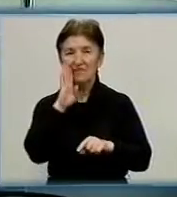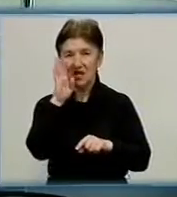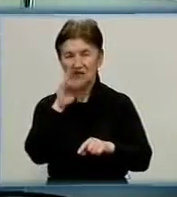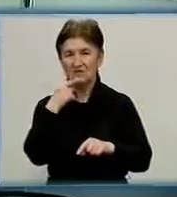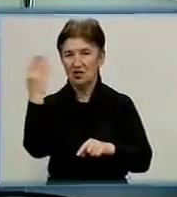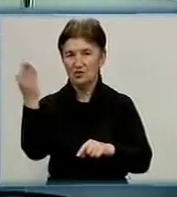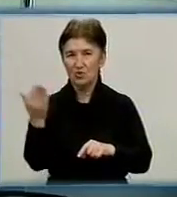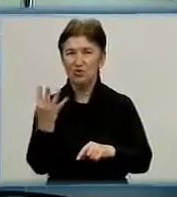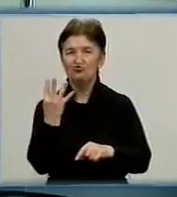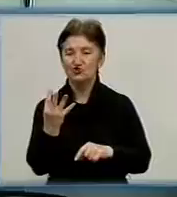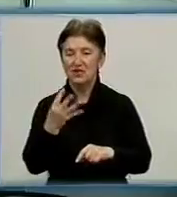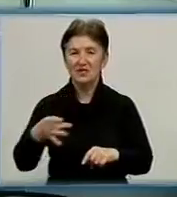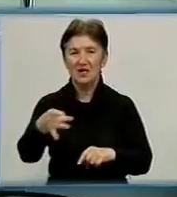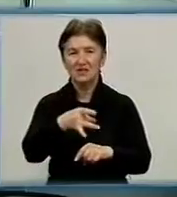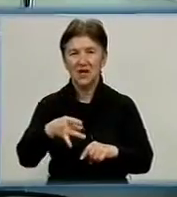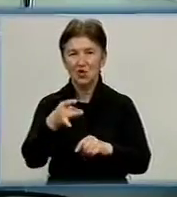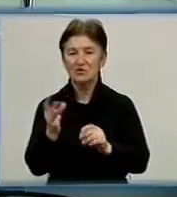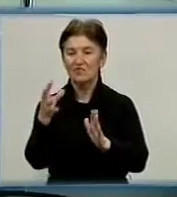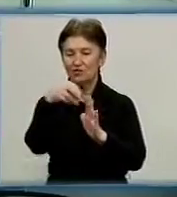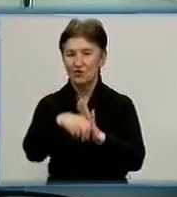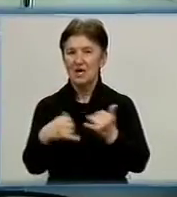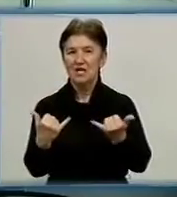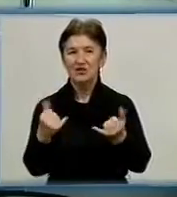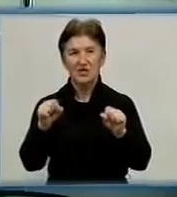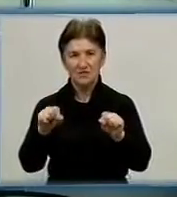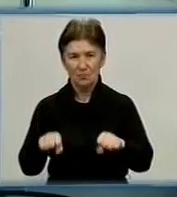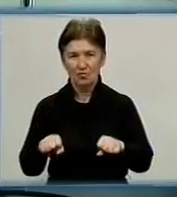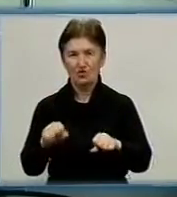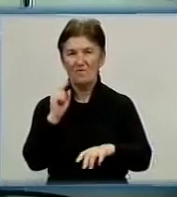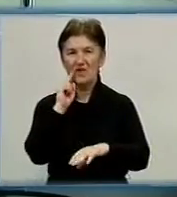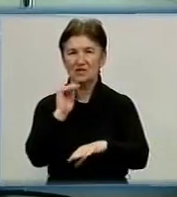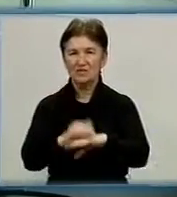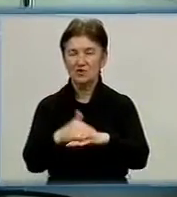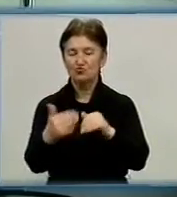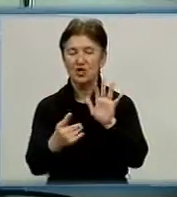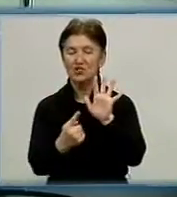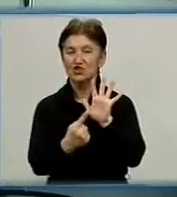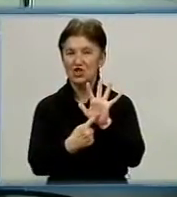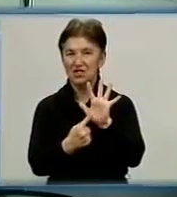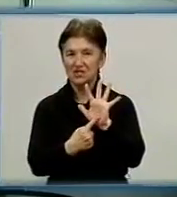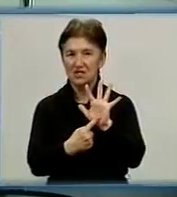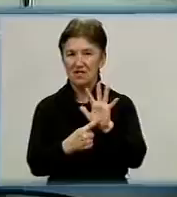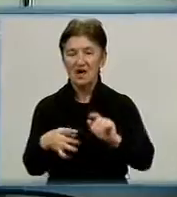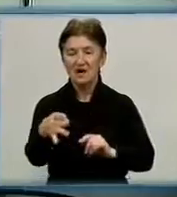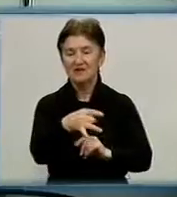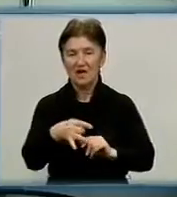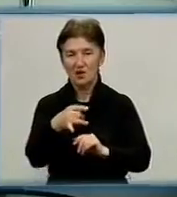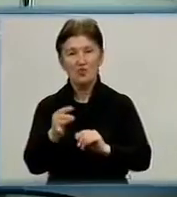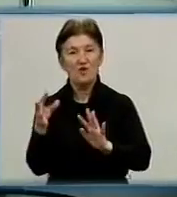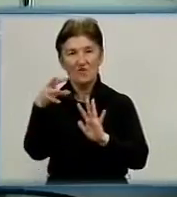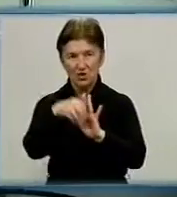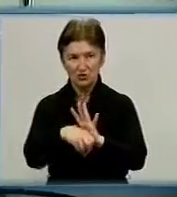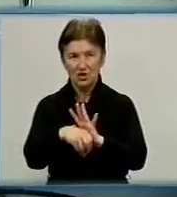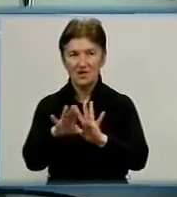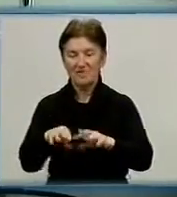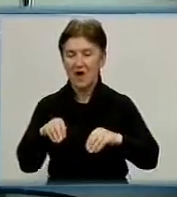що 4 райони долучилися до цієї роботи, то зараз можемо констатувати, що 6 районів включилися в посівну цукрових